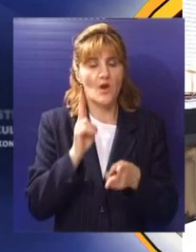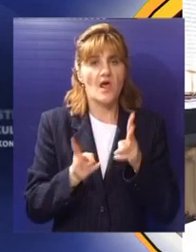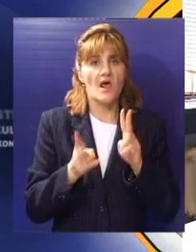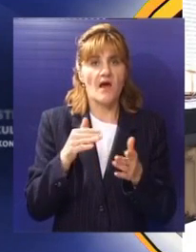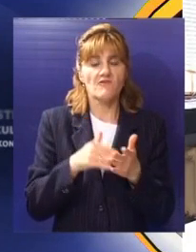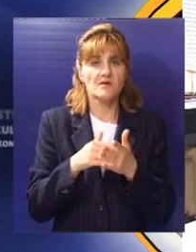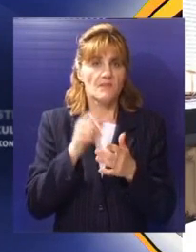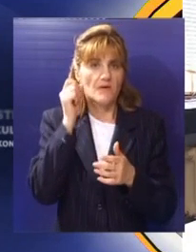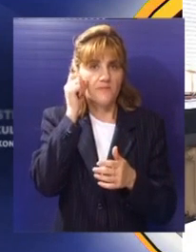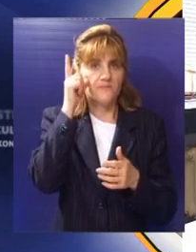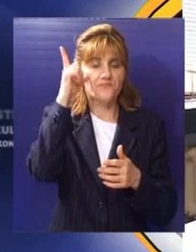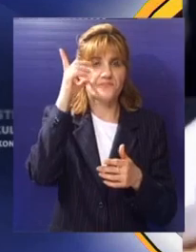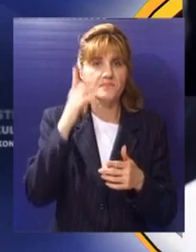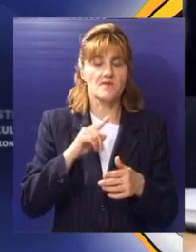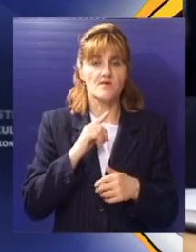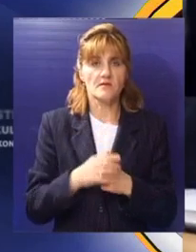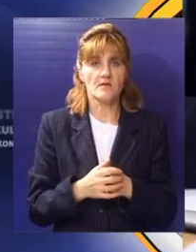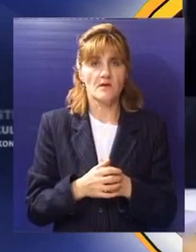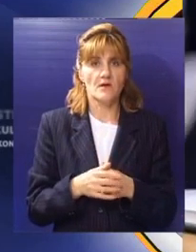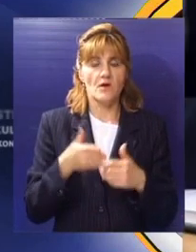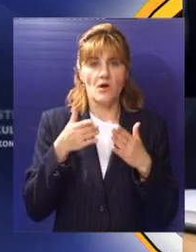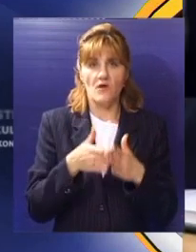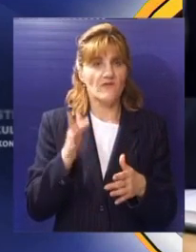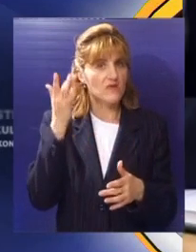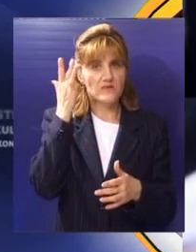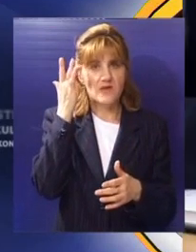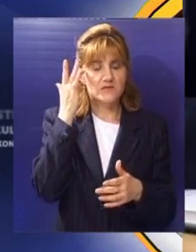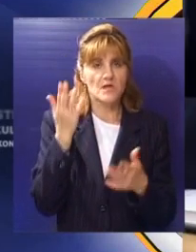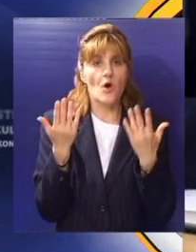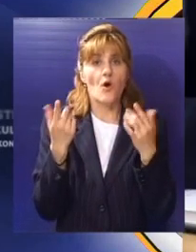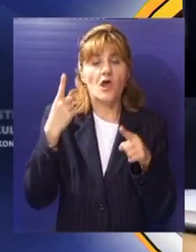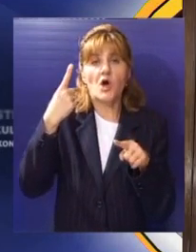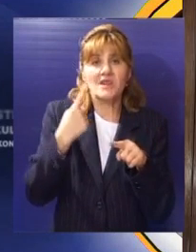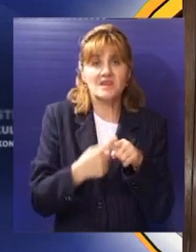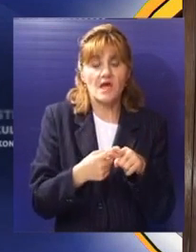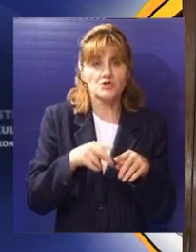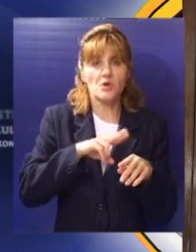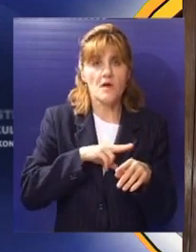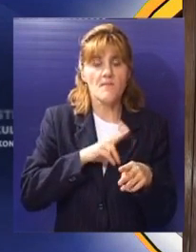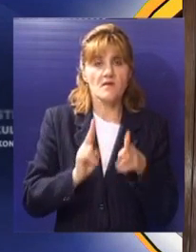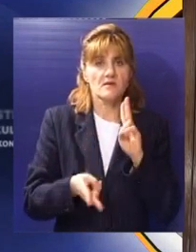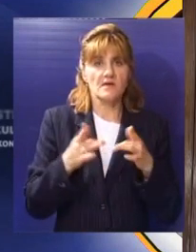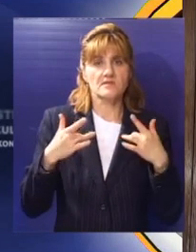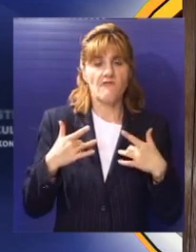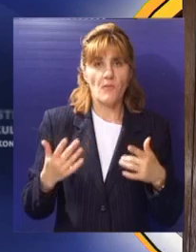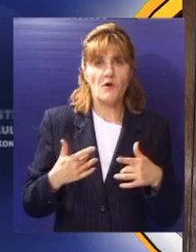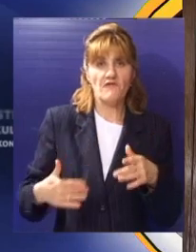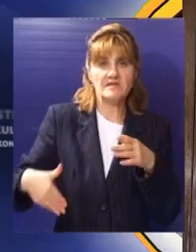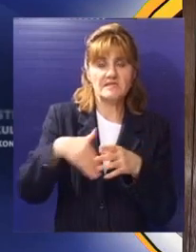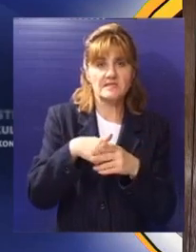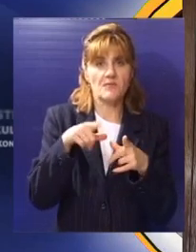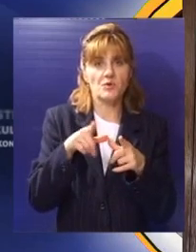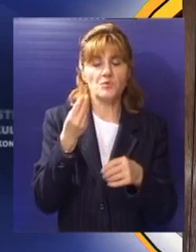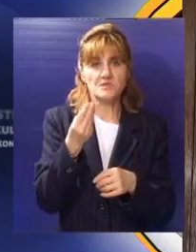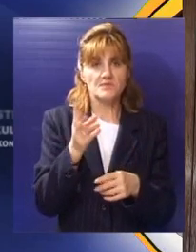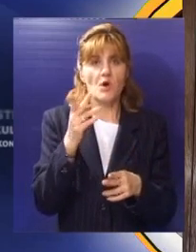tehničkim i intelektualnim potencijalima raspolađemo. Osim toga, ne zna se tačno koliko zaposlenih prosvetara u Srbiji ima i koliko je njih